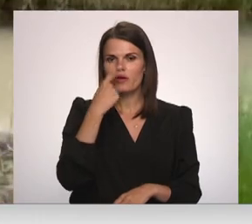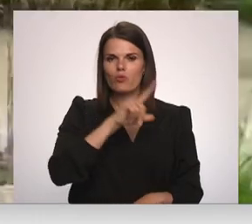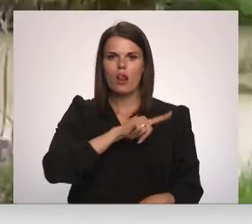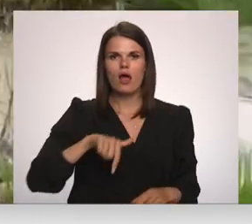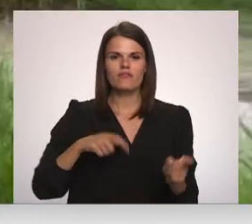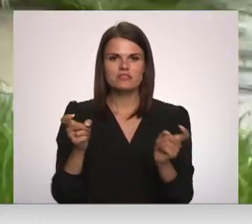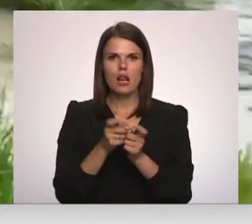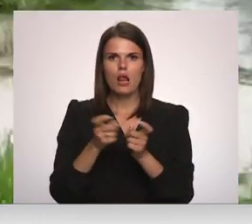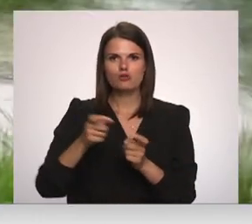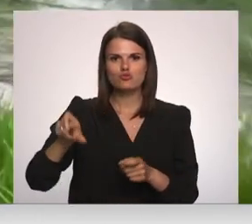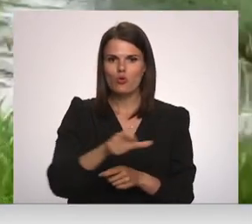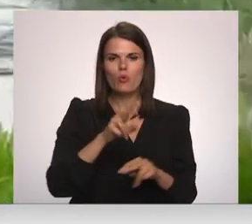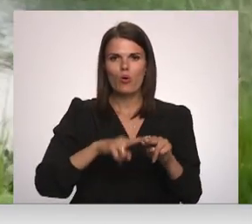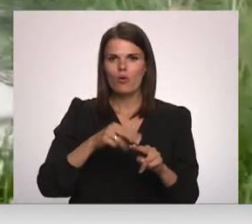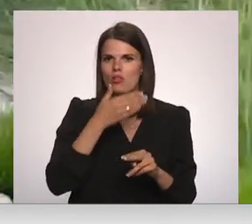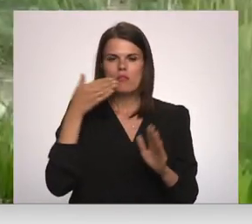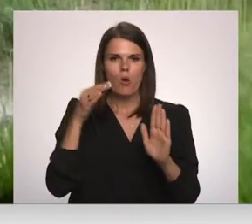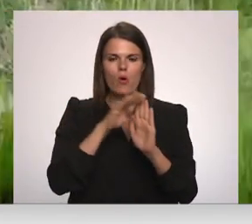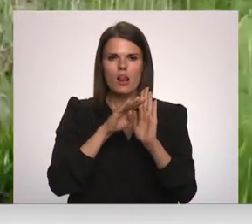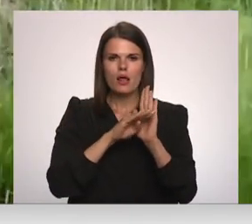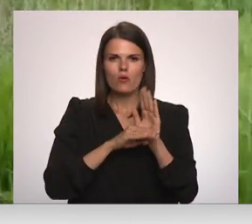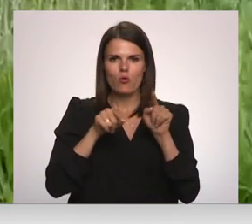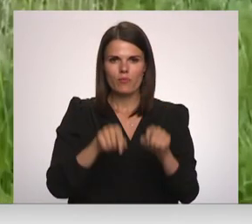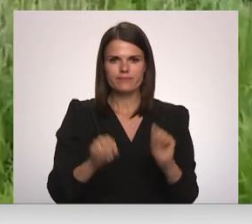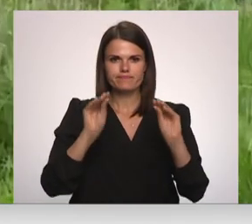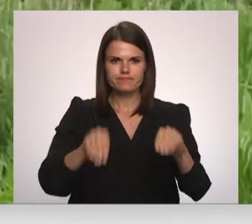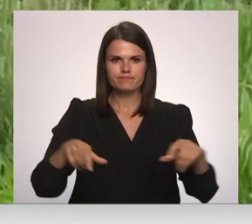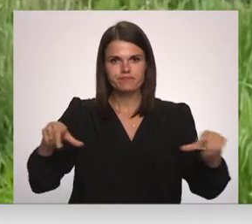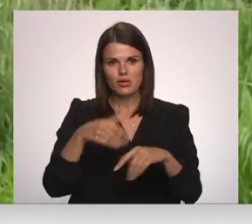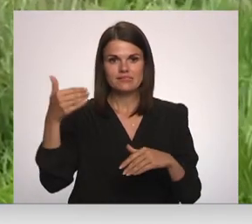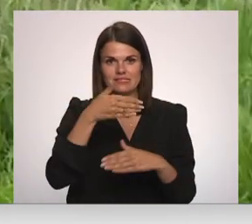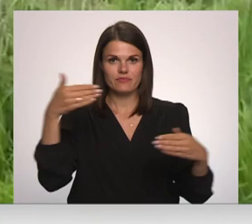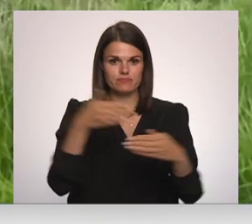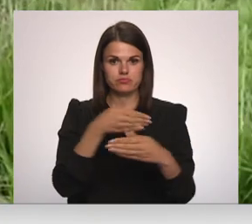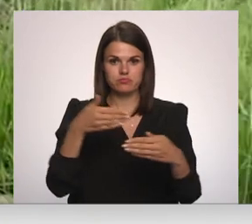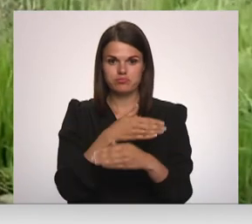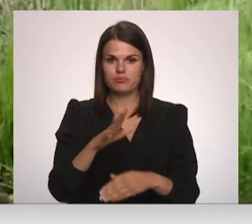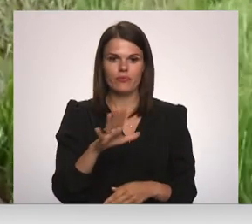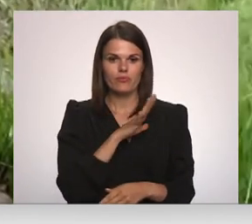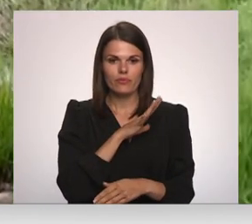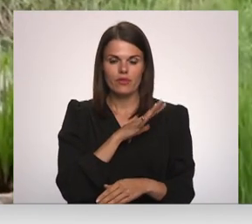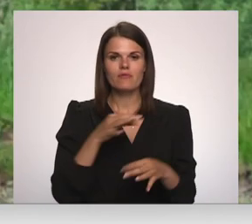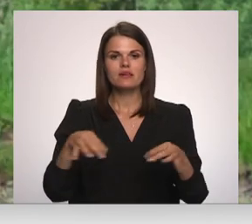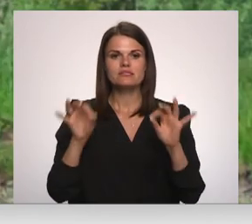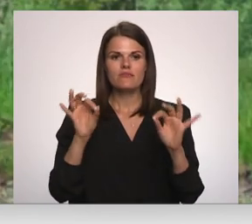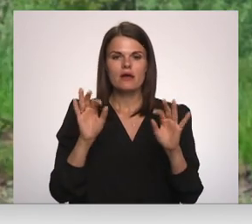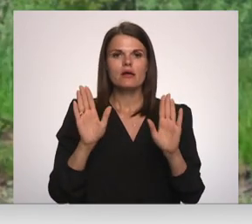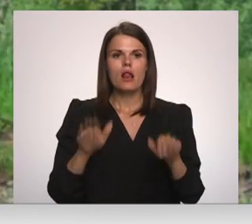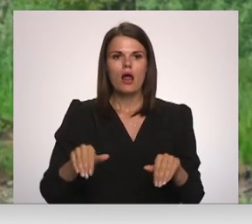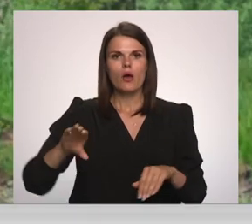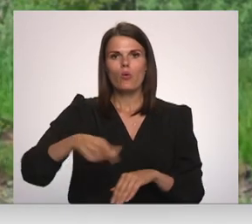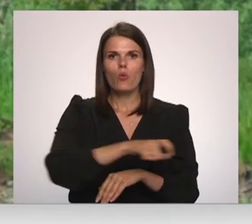lašupēm un nelikumīgā būva pilnībā aizšķērsoja zivju migrācijas ceļu. Svarīgi ir uzturēt šīs te upes līmeni, jo